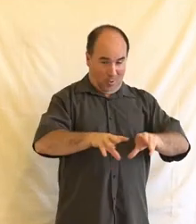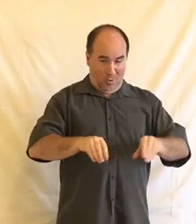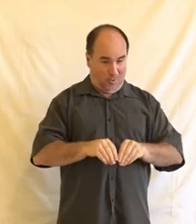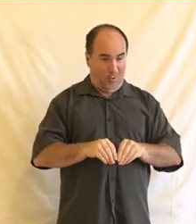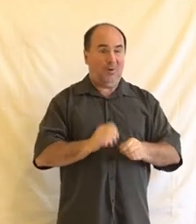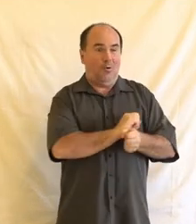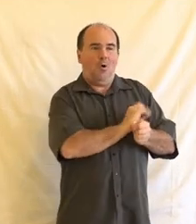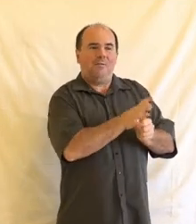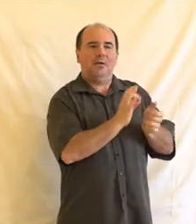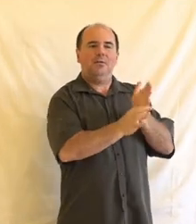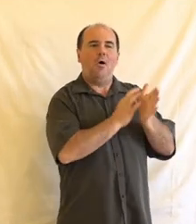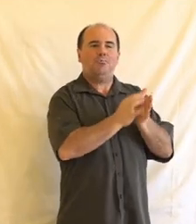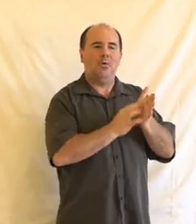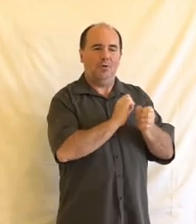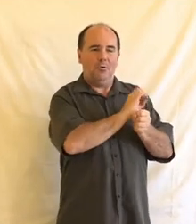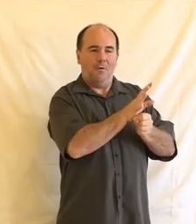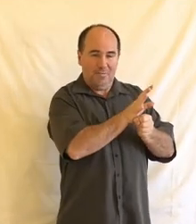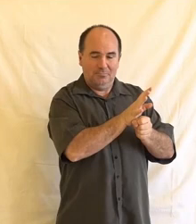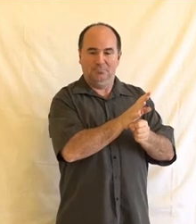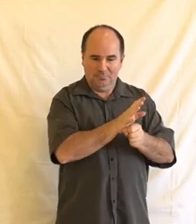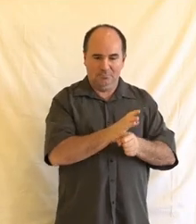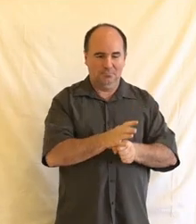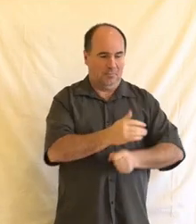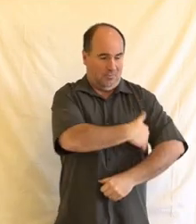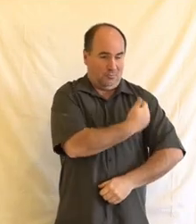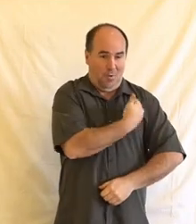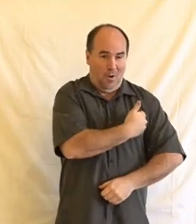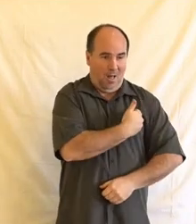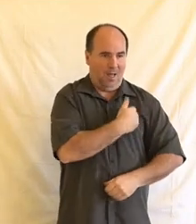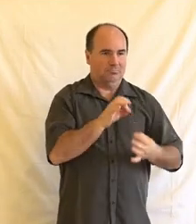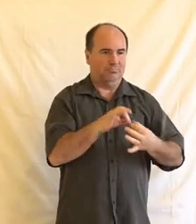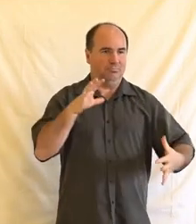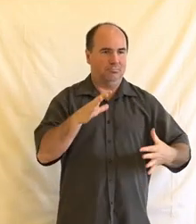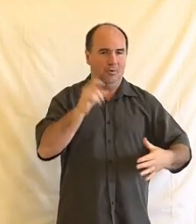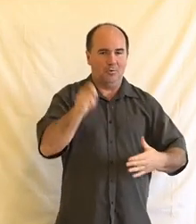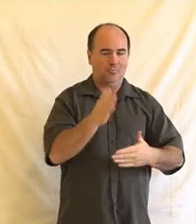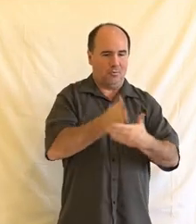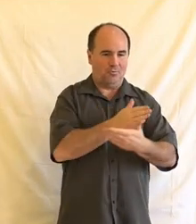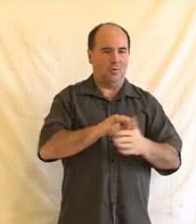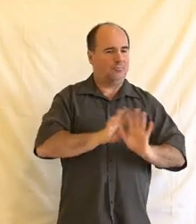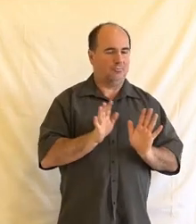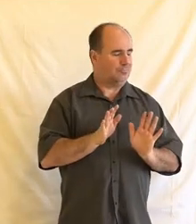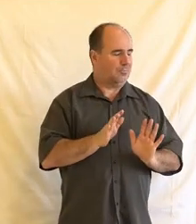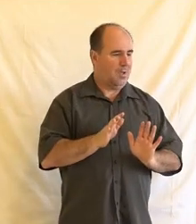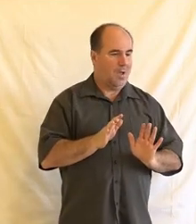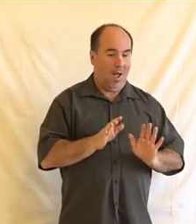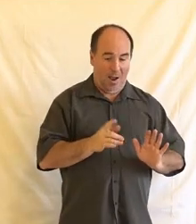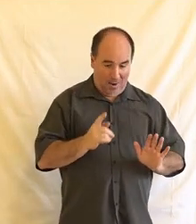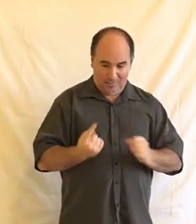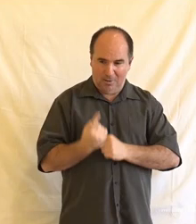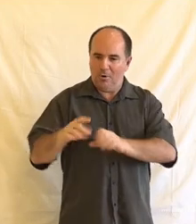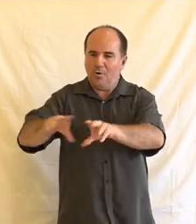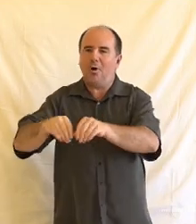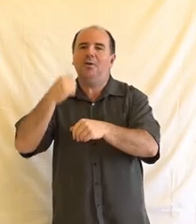svoje děti počítačovou technikou, tak čelili jaksi obtížnému přístupu ke vzdělání a když to dovedete do důsledku, tak právo na